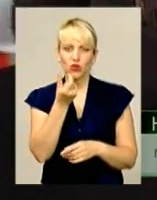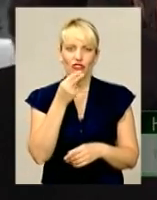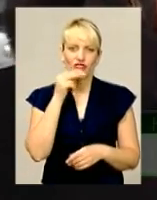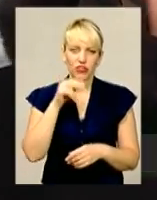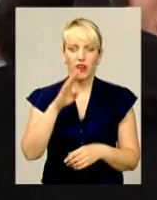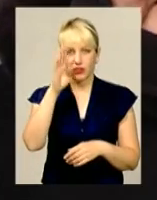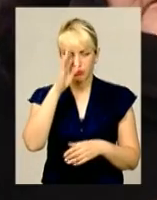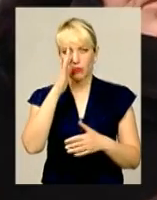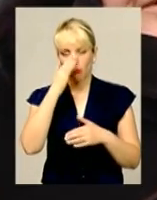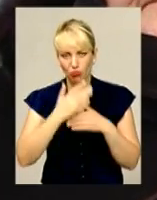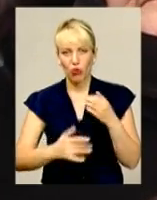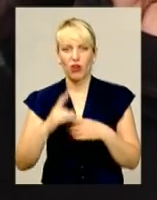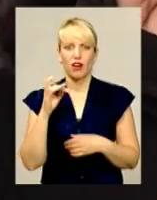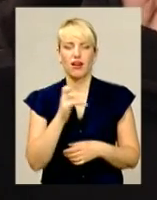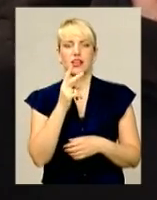раз простив.